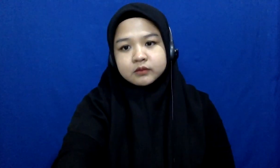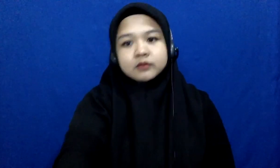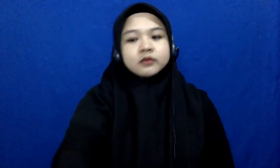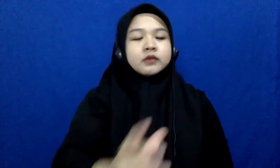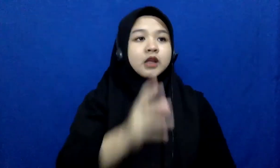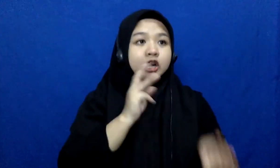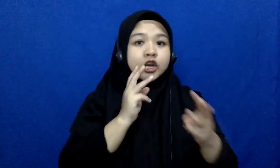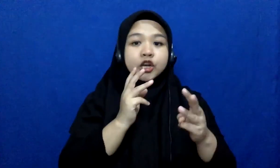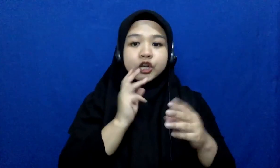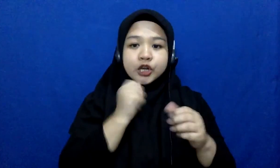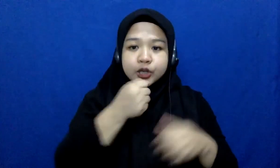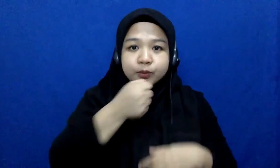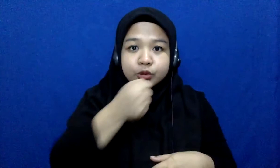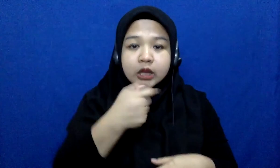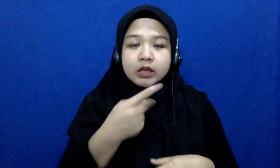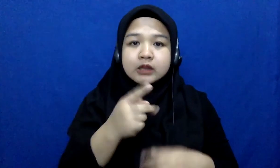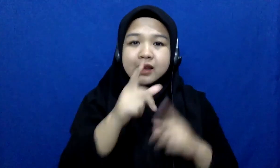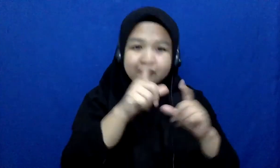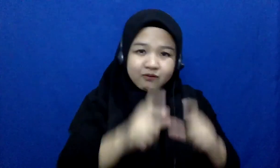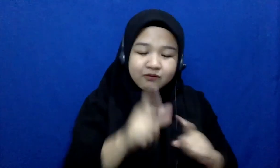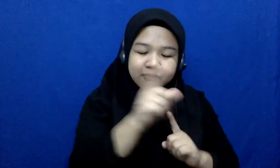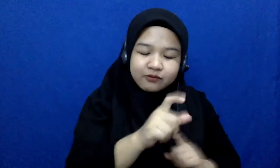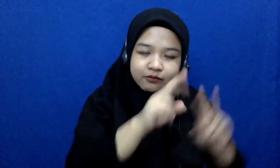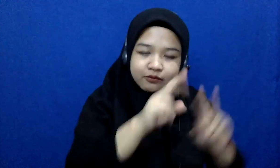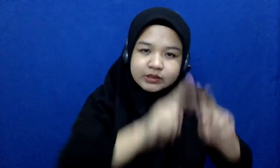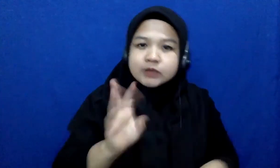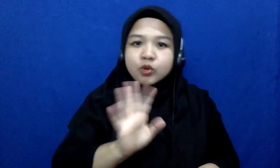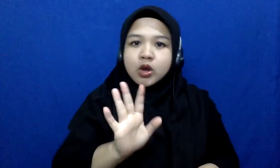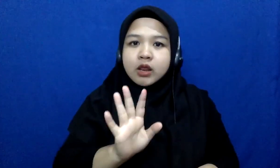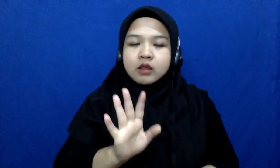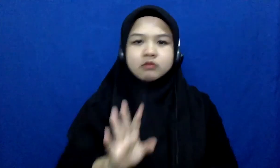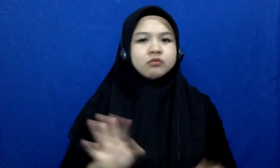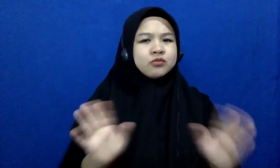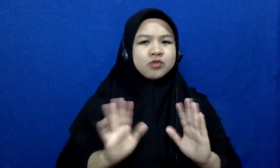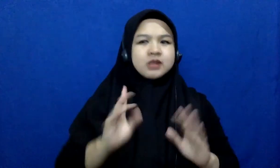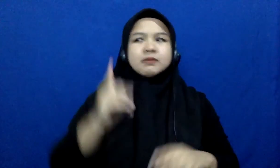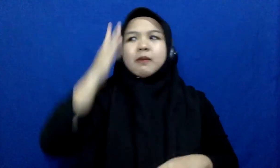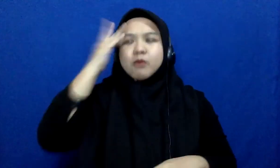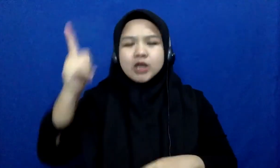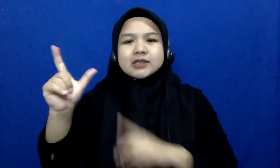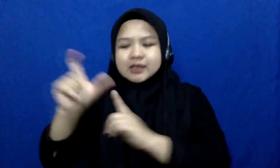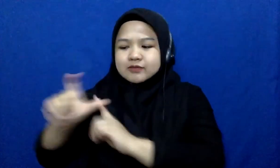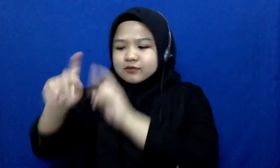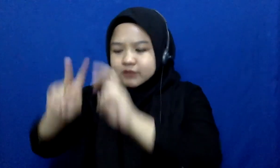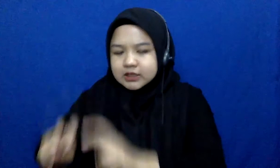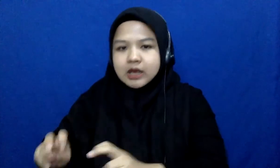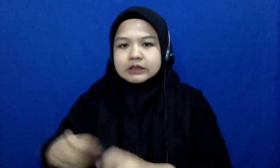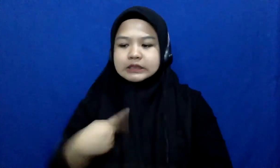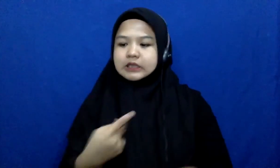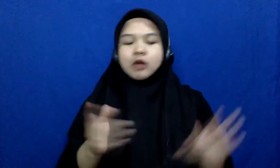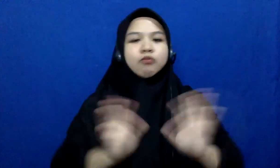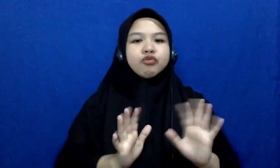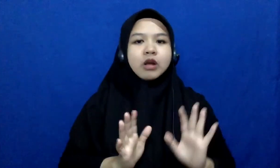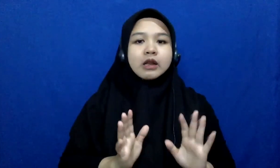bukan bukan gitu kan karena yang melakukan investigasi polisi bukan kita gitu kan kita hanya